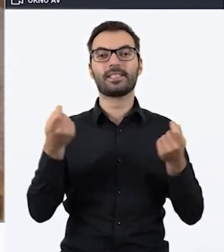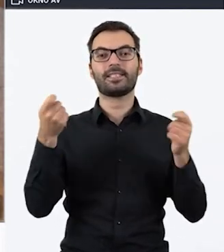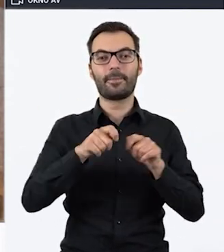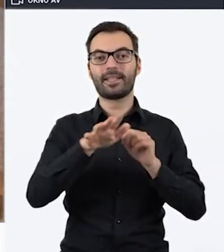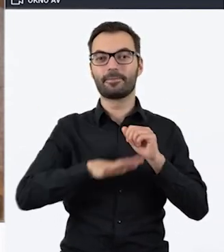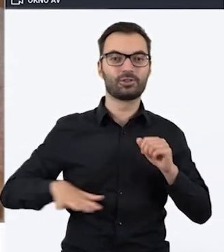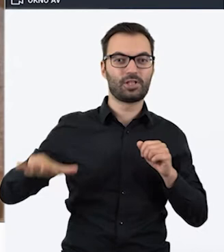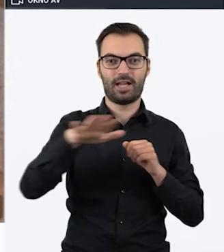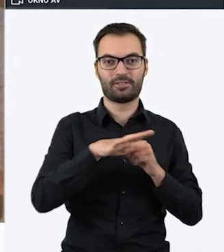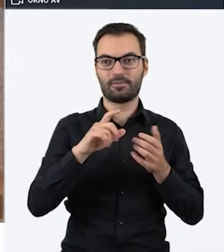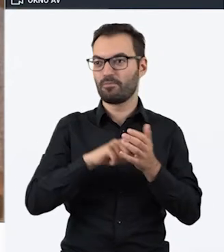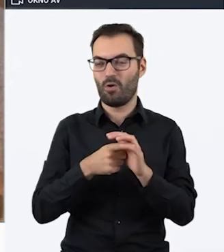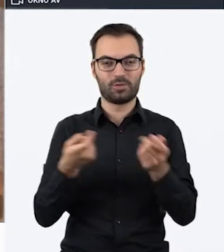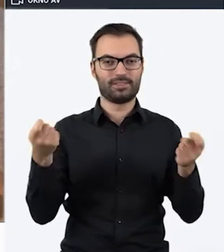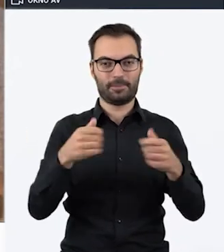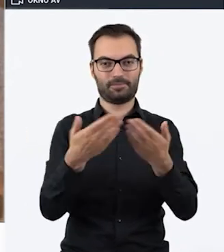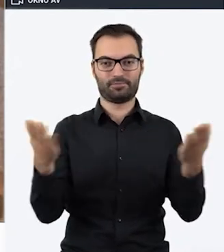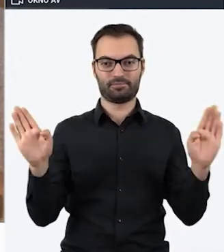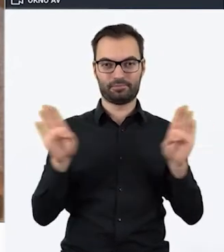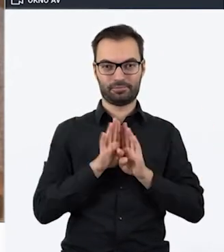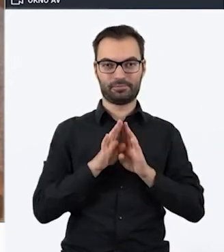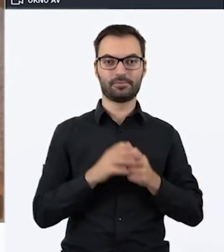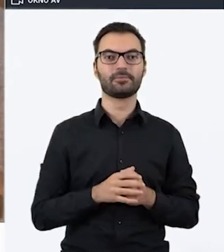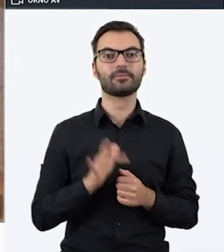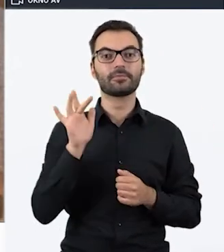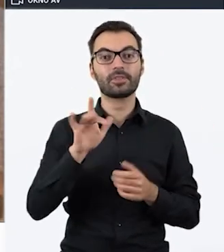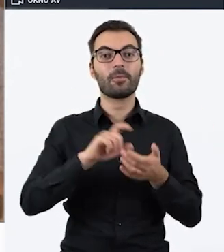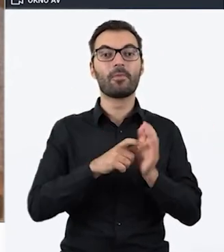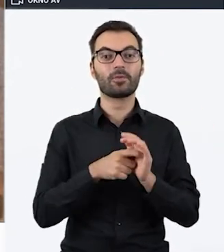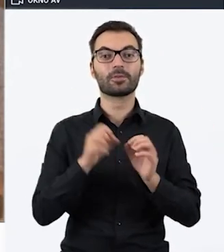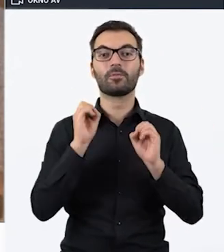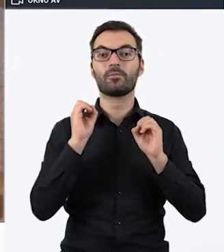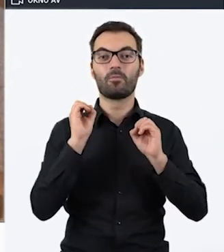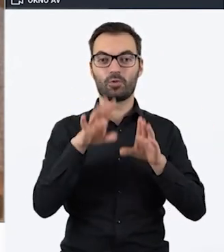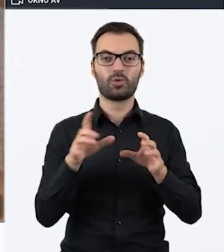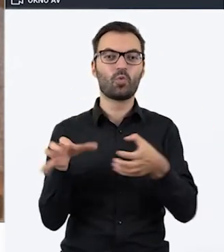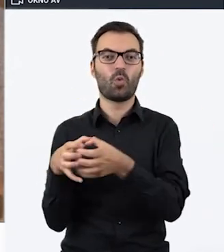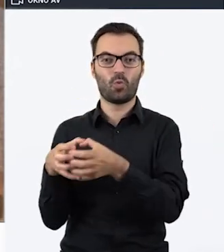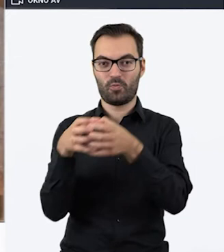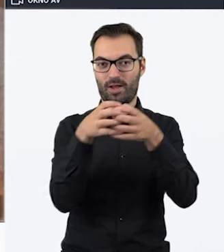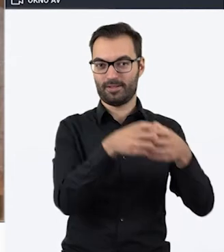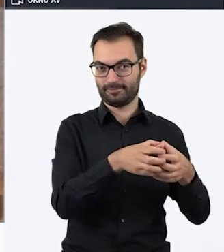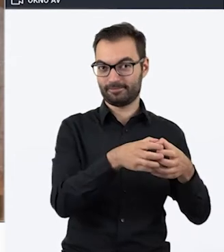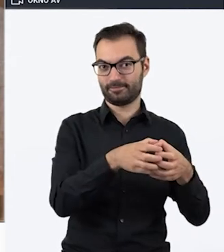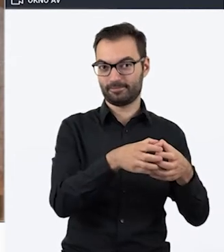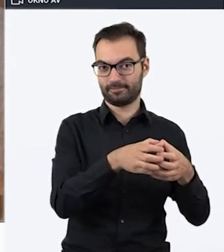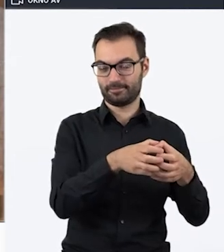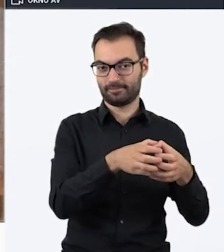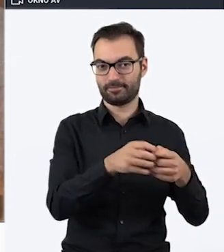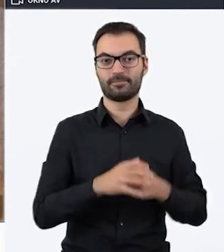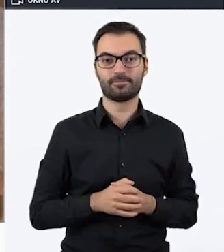jakiejś zamkniętej przestrzeni, w jakimś pomieszczeniu. Do tego pomieszczenia wpuszczana jest drużyna, grupa osób.